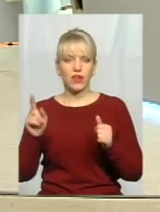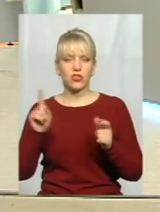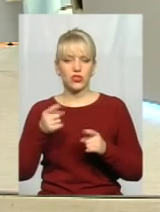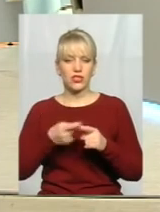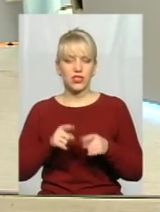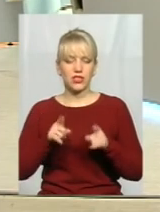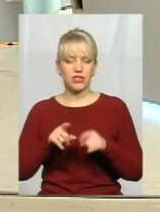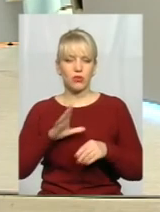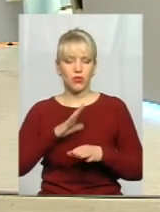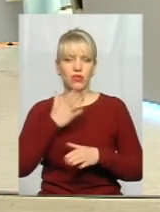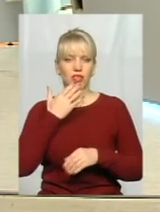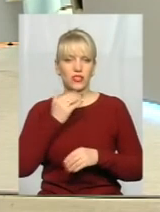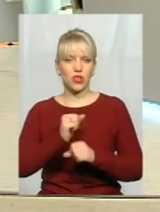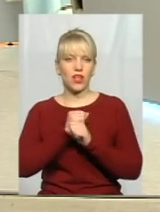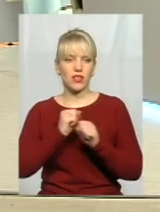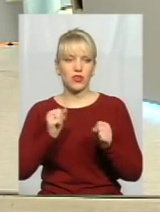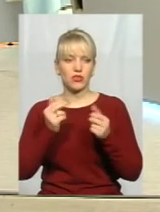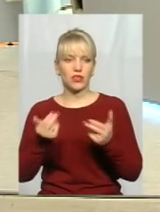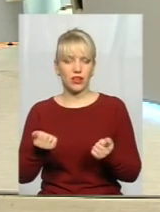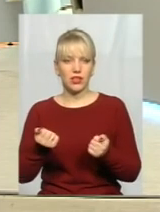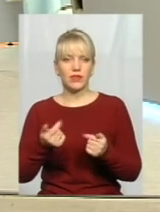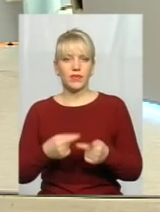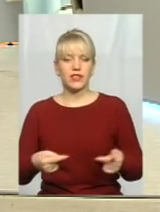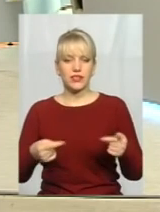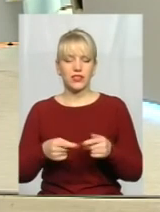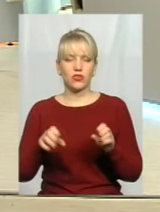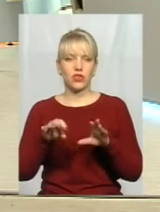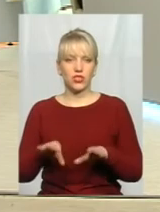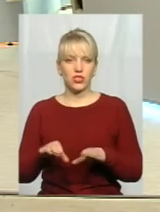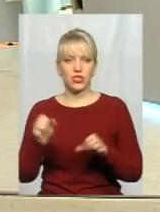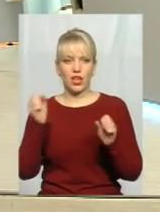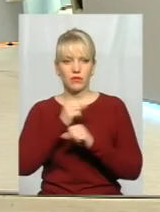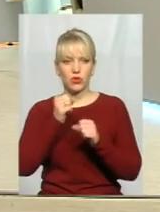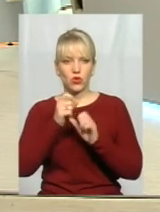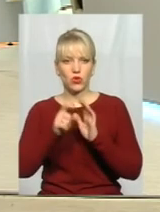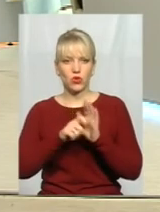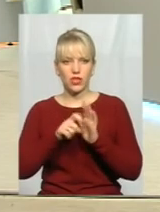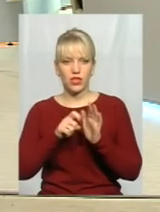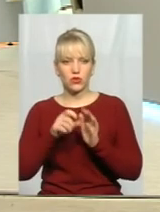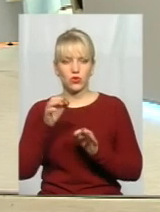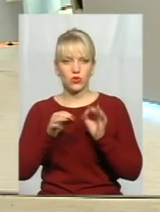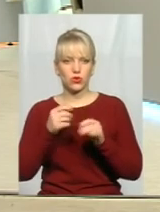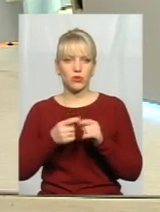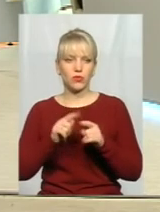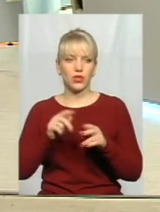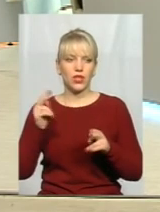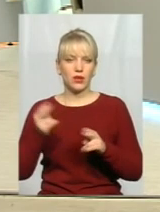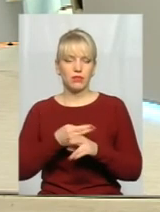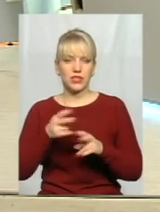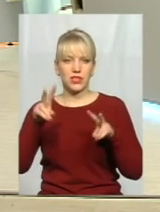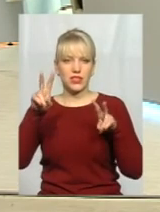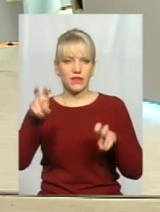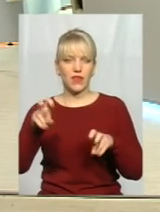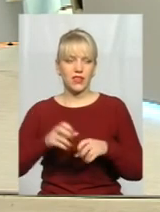були національні герої. Так, згідно з рішенням абсурдного Донецького суду, вони були позбавлені цих звань.